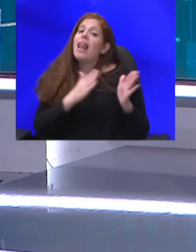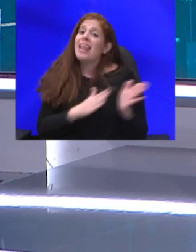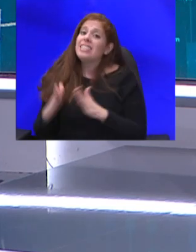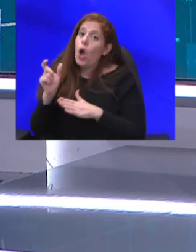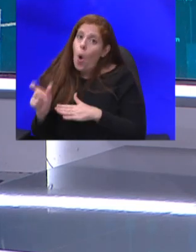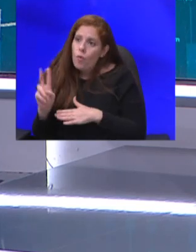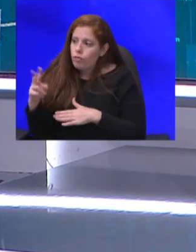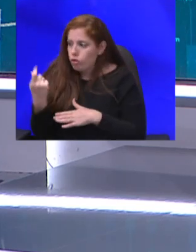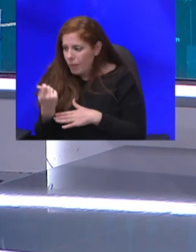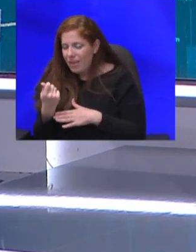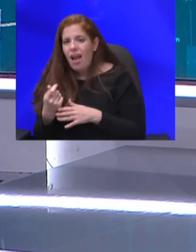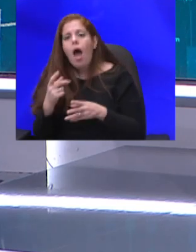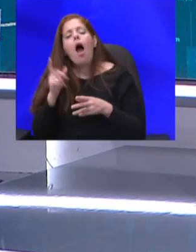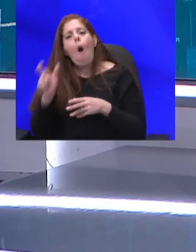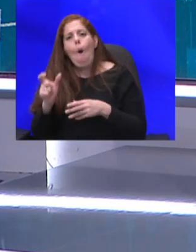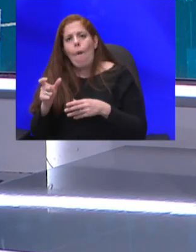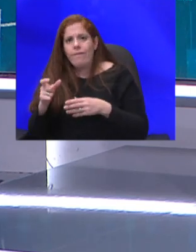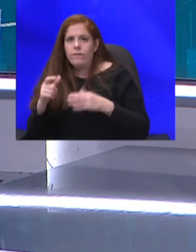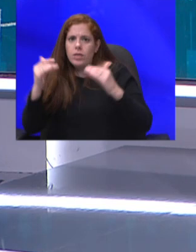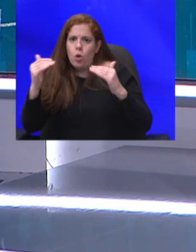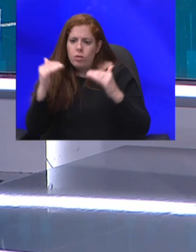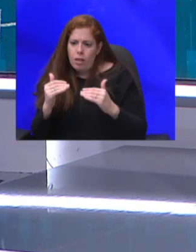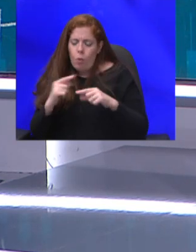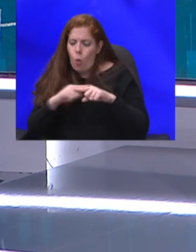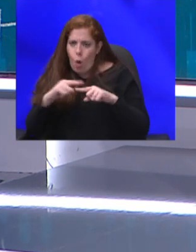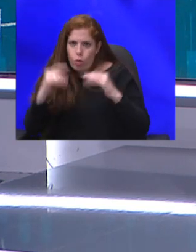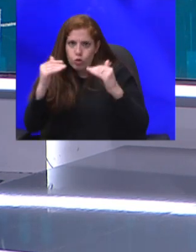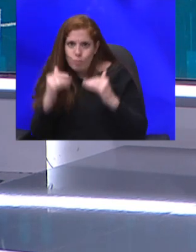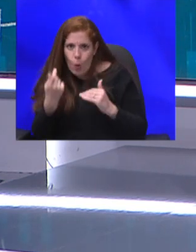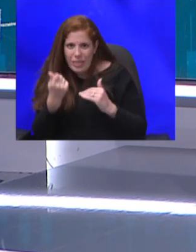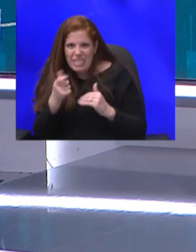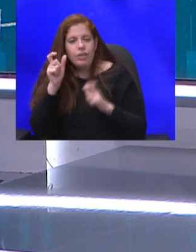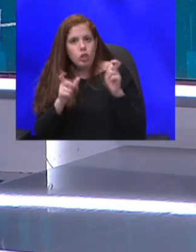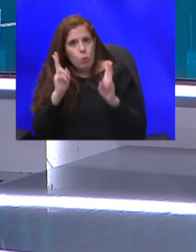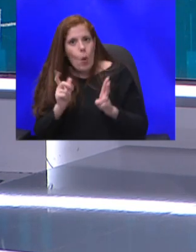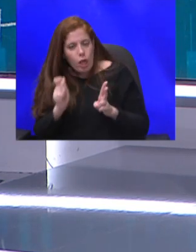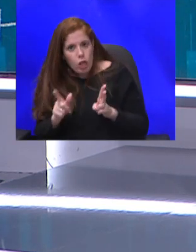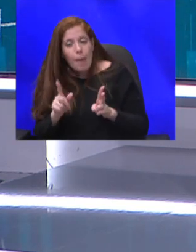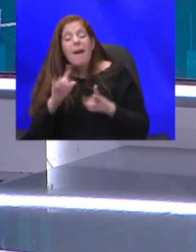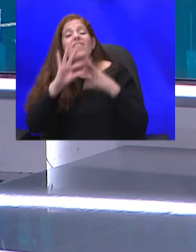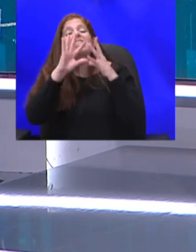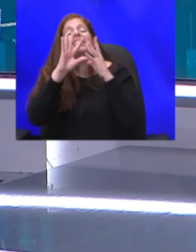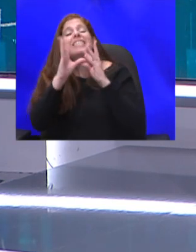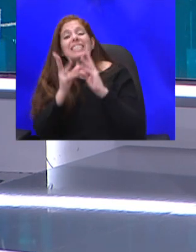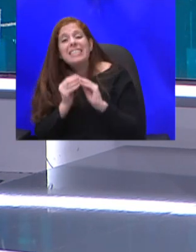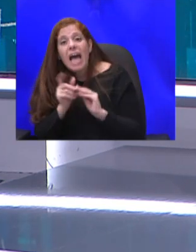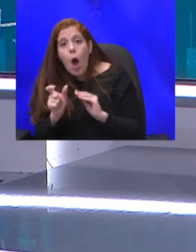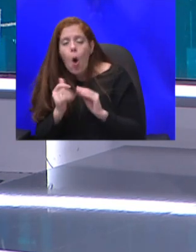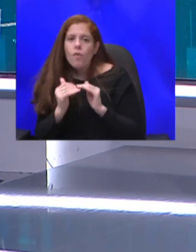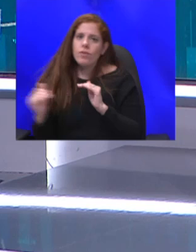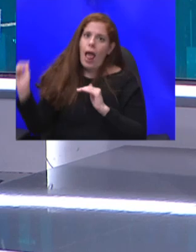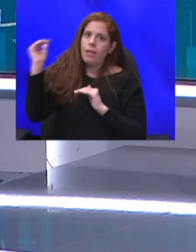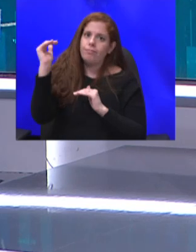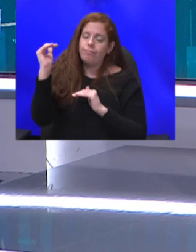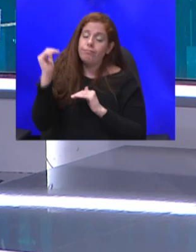כך שההחזר החודש יהיה יותר נמוך בשביל שאנשים יוכלו לעמוד בו אבל סך החוב יעלה אחרי הכל הבנקים הם גרופים